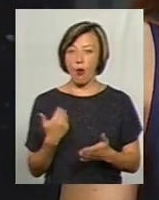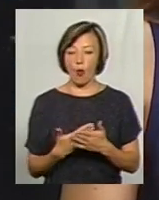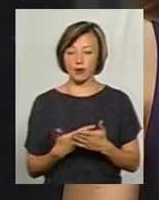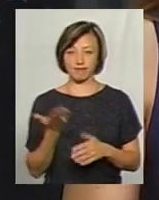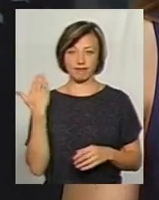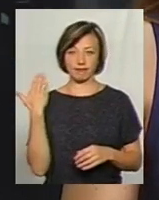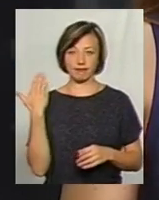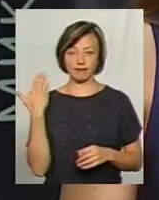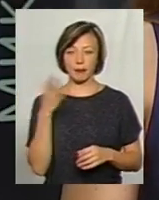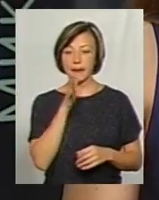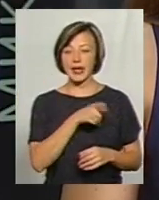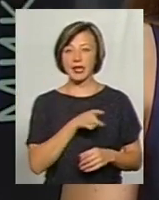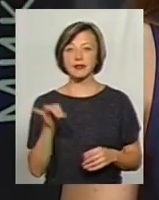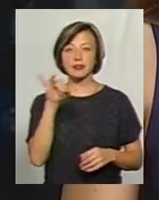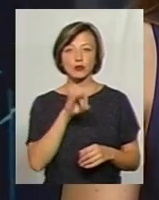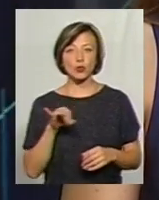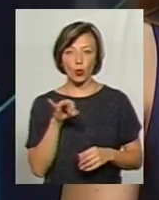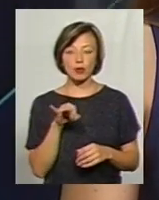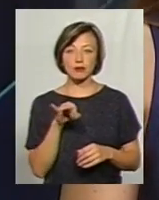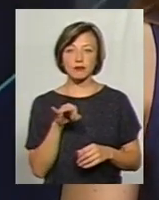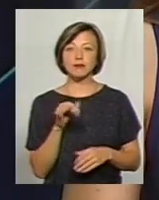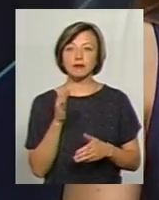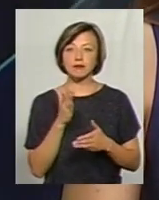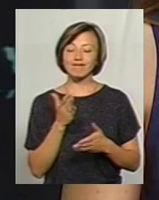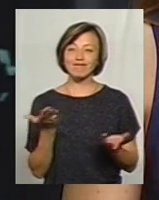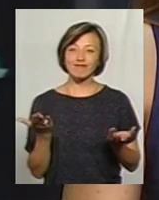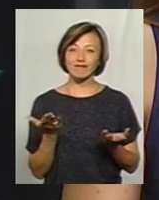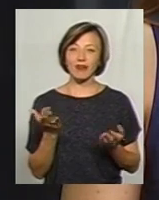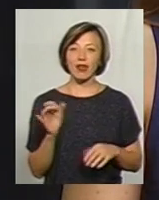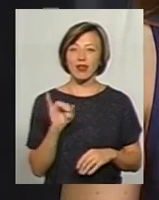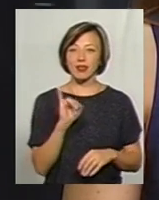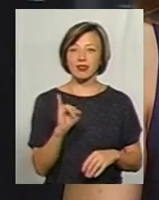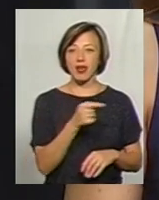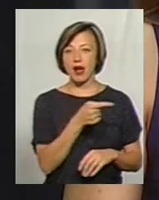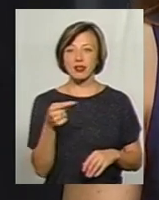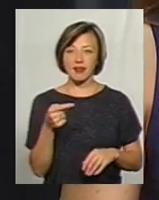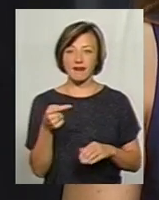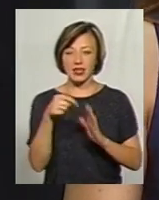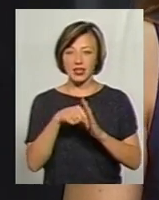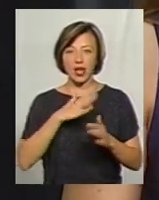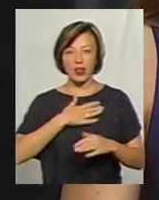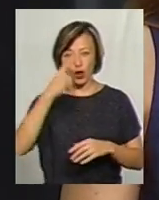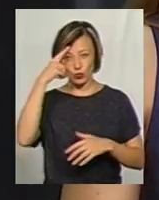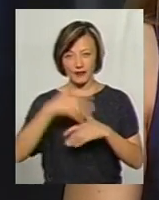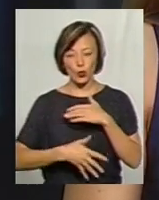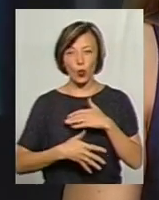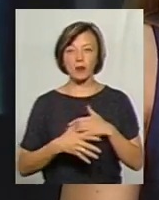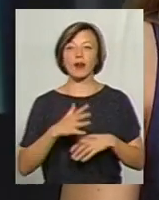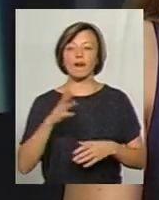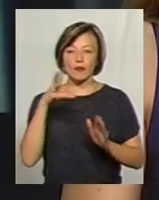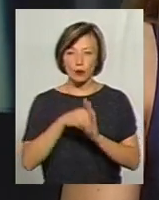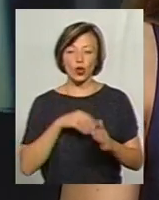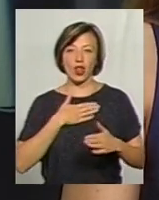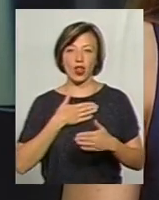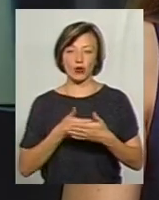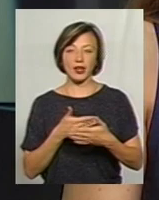попередній період історії наклав певні такі негативні риси на нашу свідомість, в тому числі і на нашу